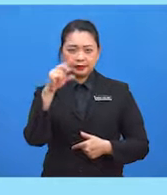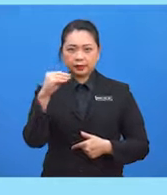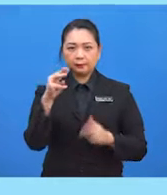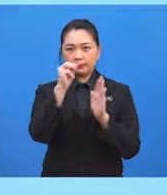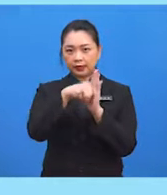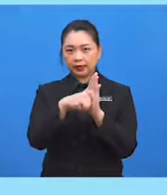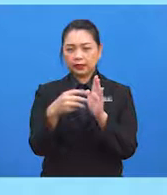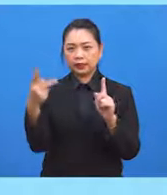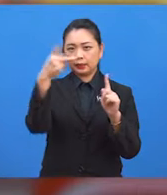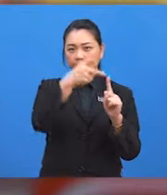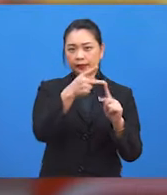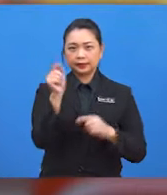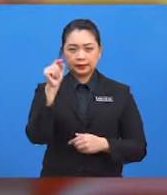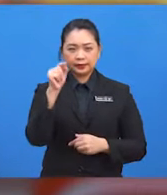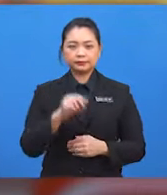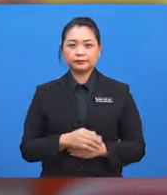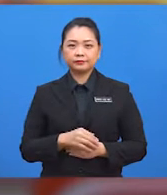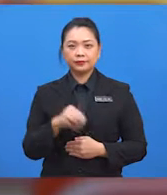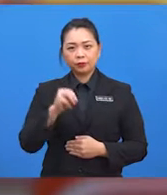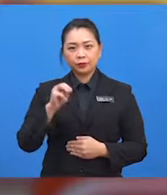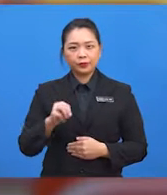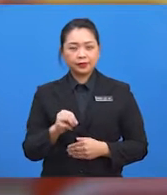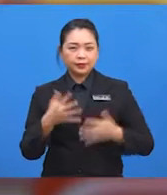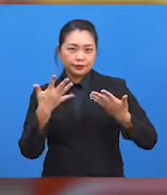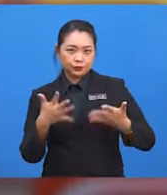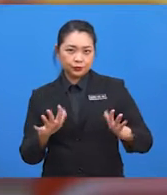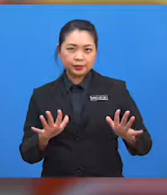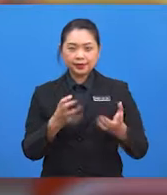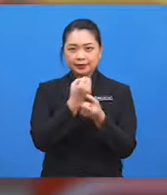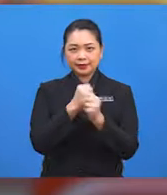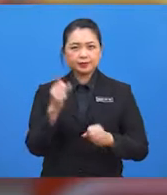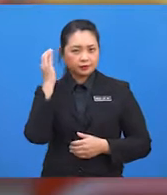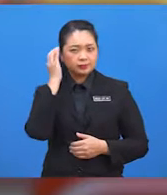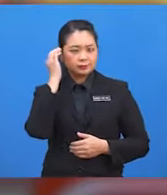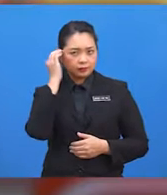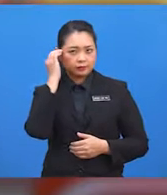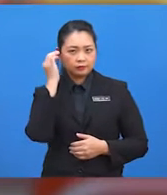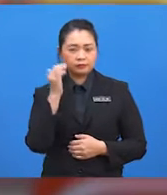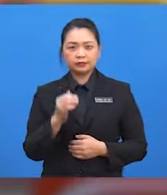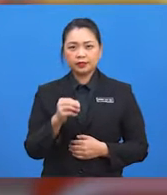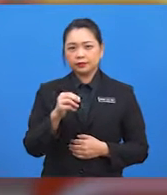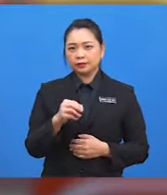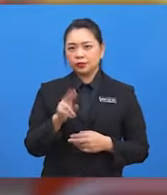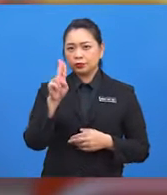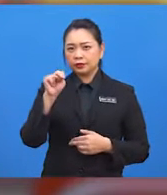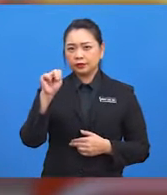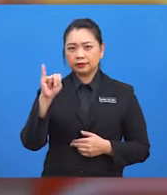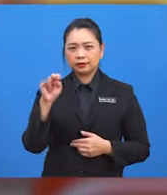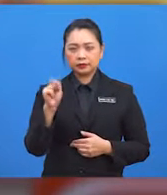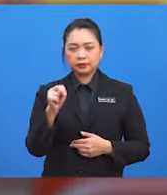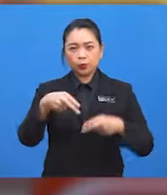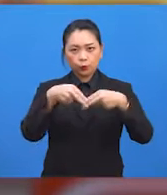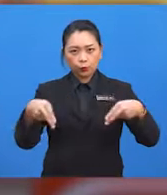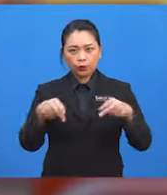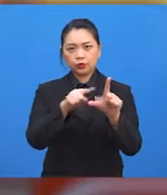darjah. Murid-murid sudah sedia maklum bahawa unit ukuran sudut